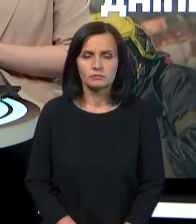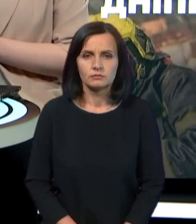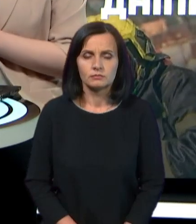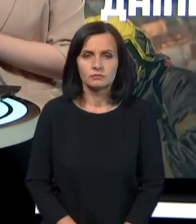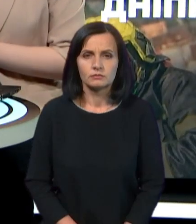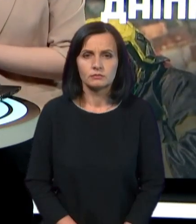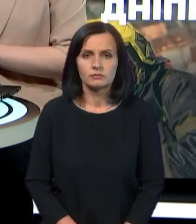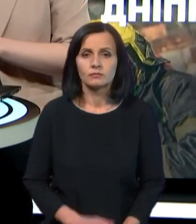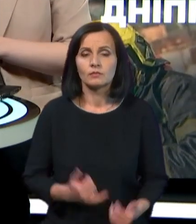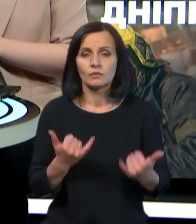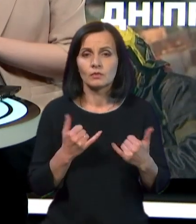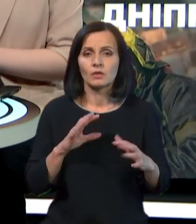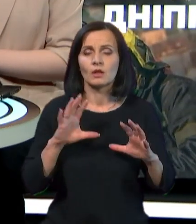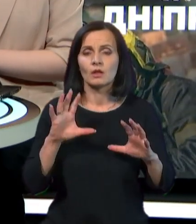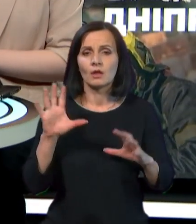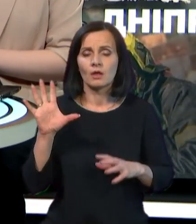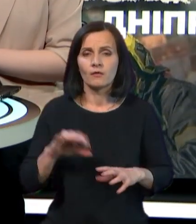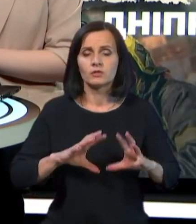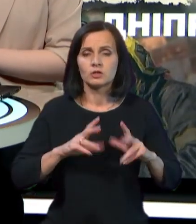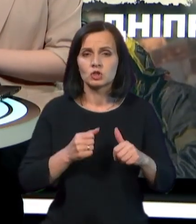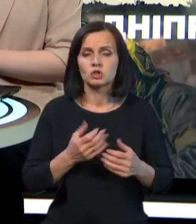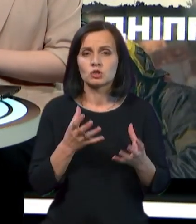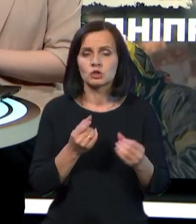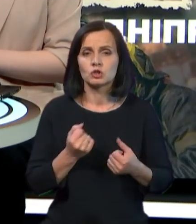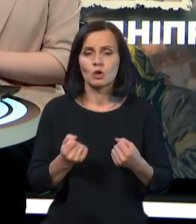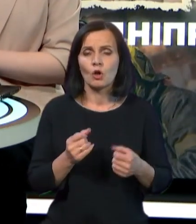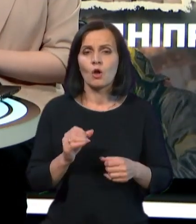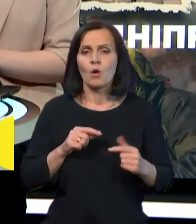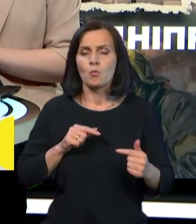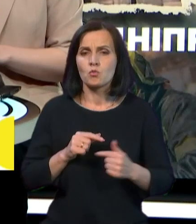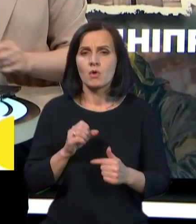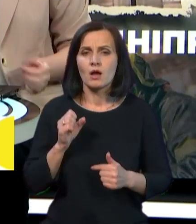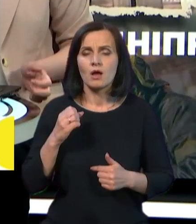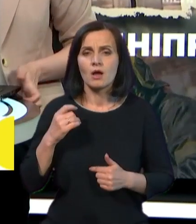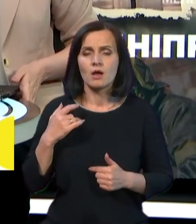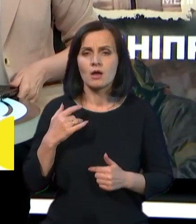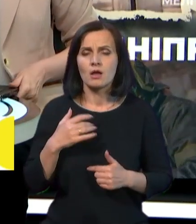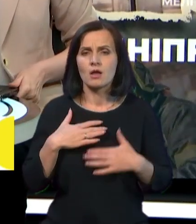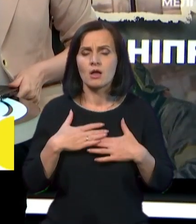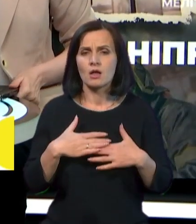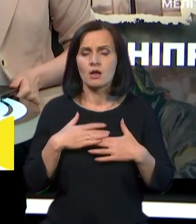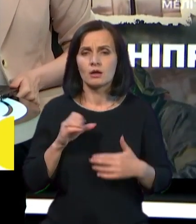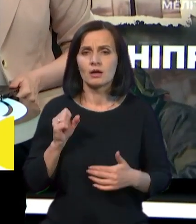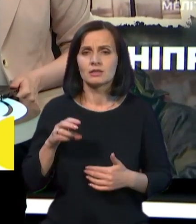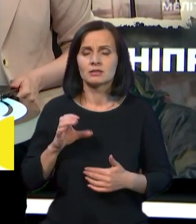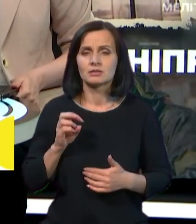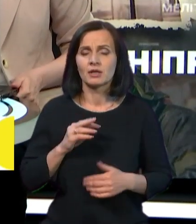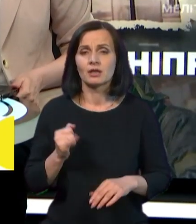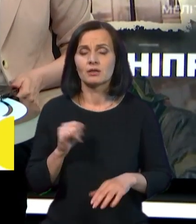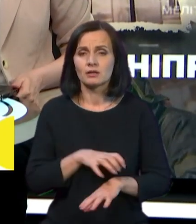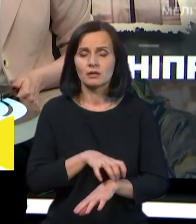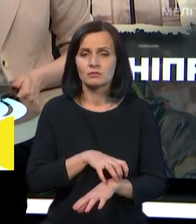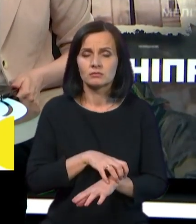Сьогодні Всесвітній день боротьби проти астми і алергії. За даними Всесвітньої організації охорони здоров'я,